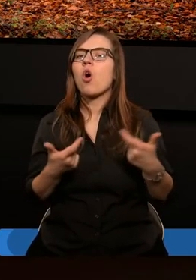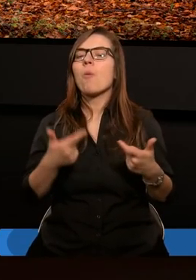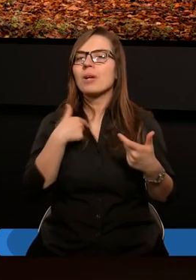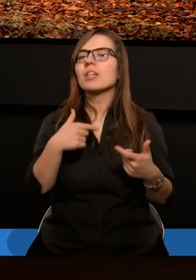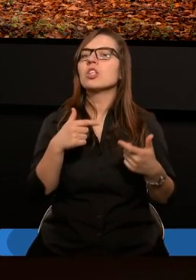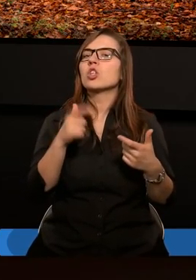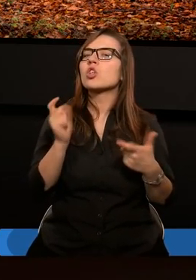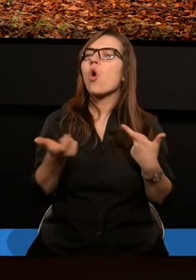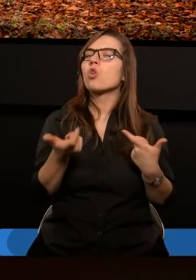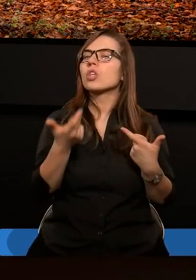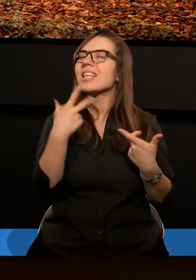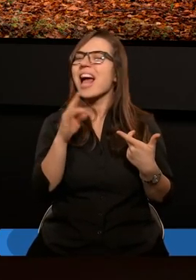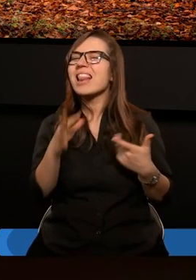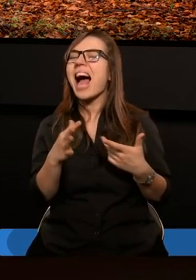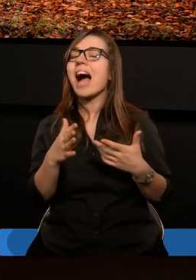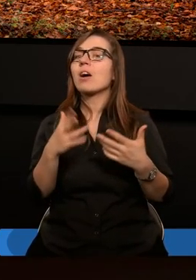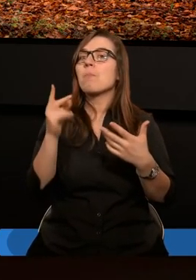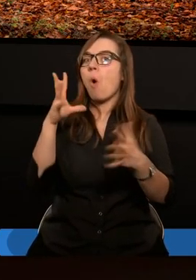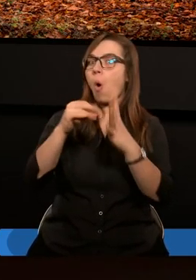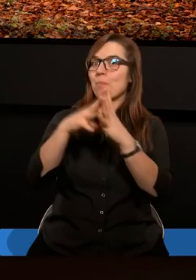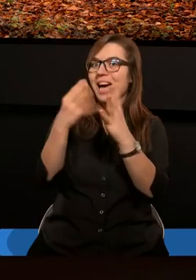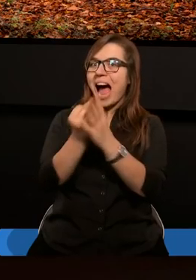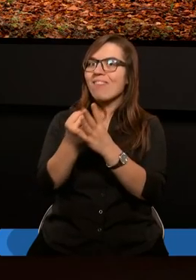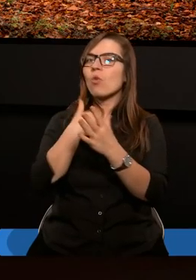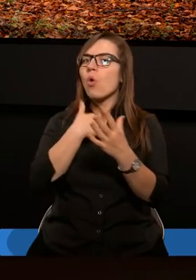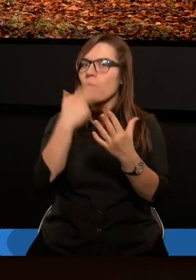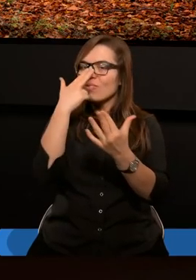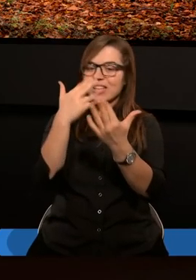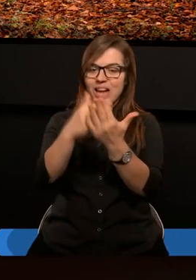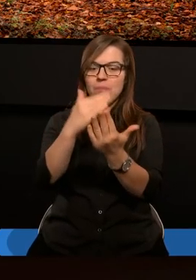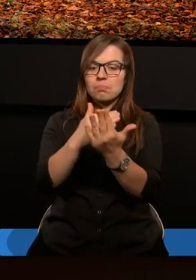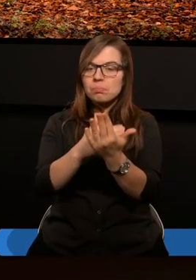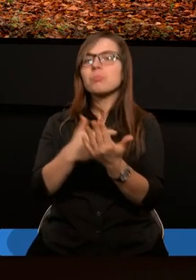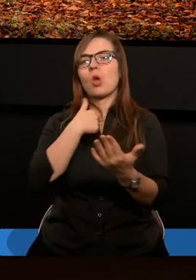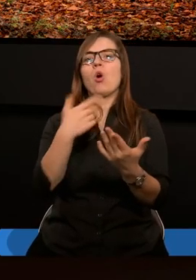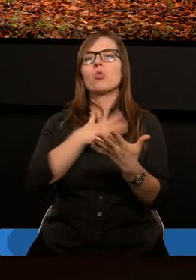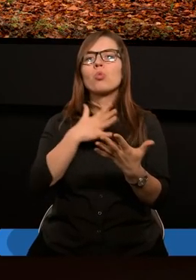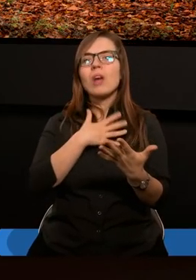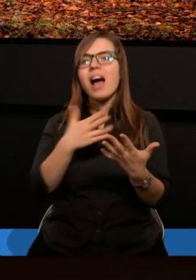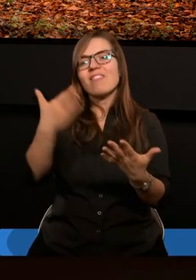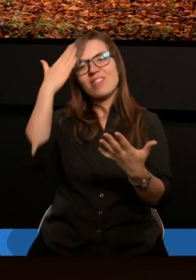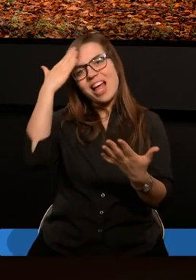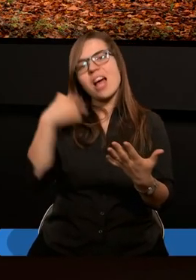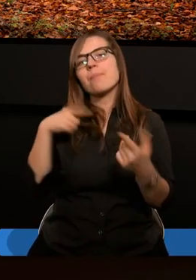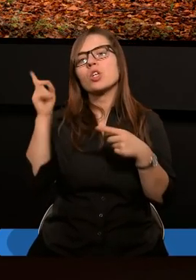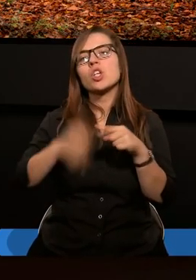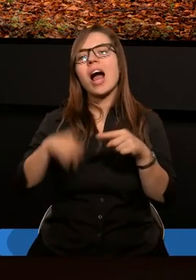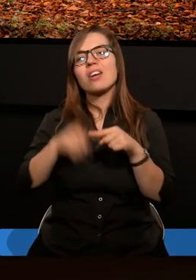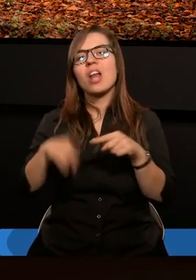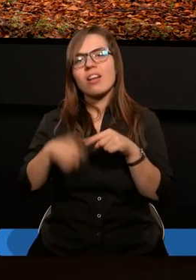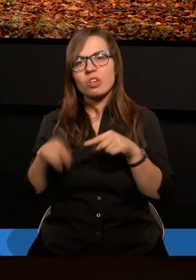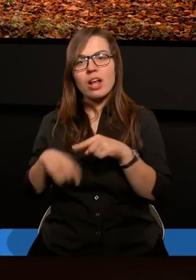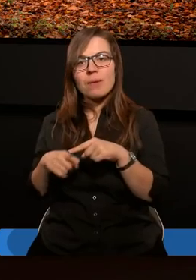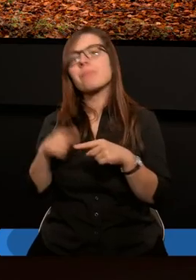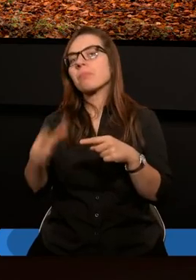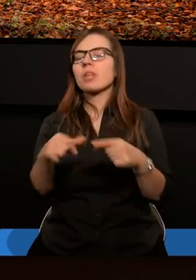jest lub nie jest grzechem, bo to prawo mi mówi, kiedy grzeszę. A kiedy już wiem dzięki prawu, że